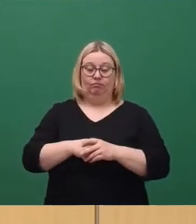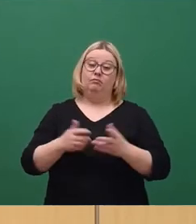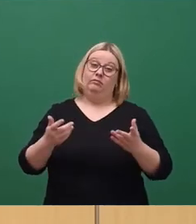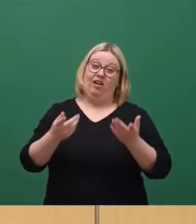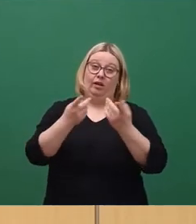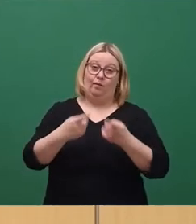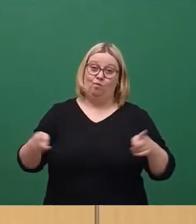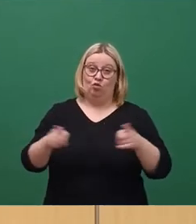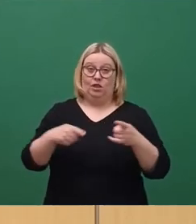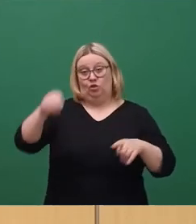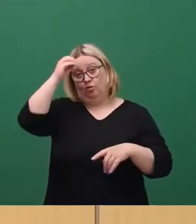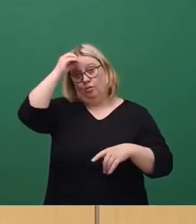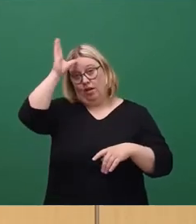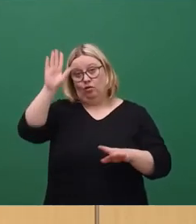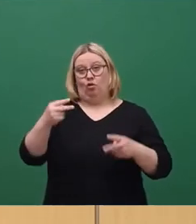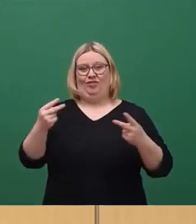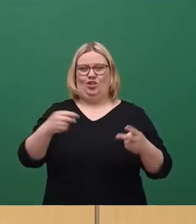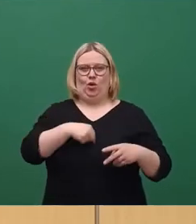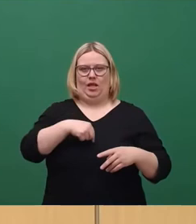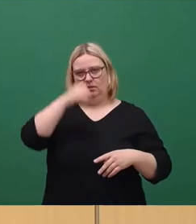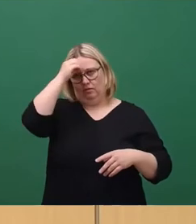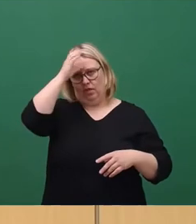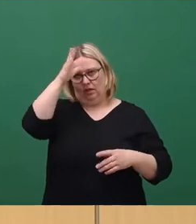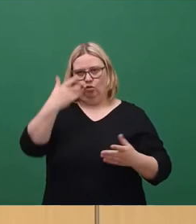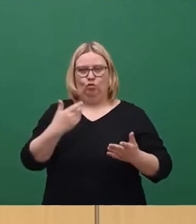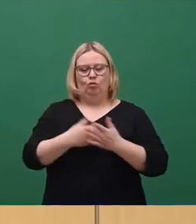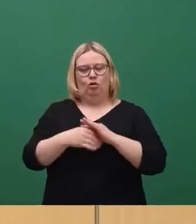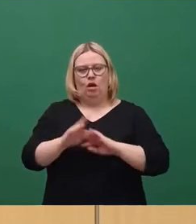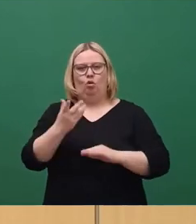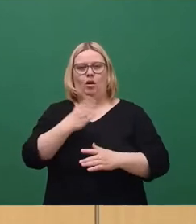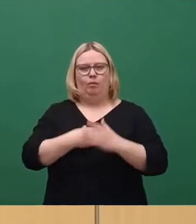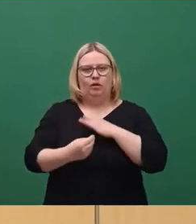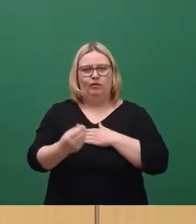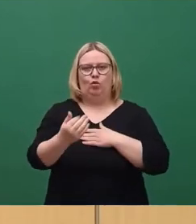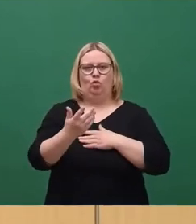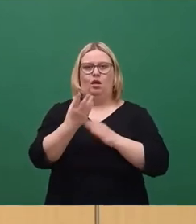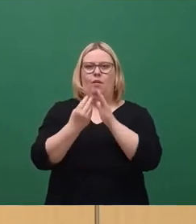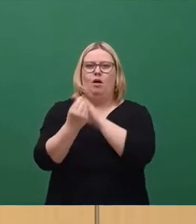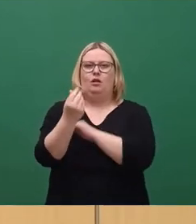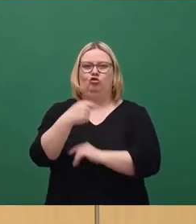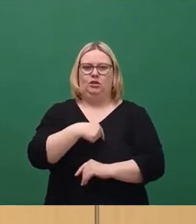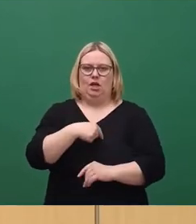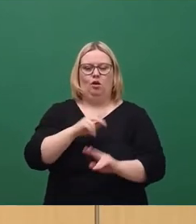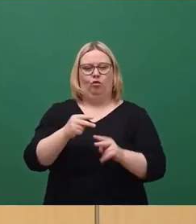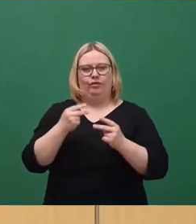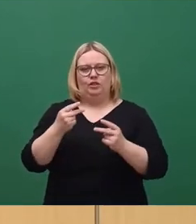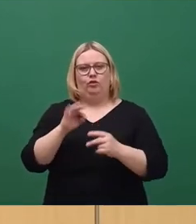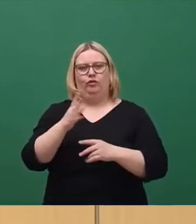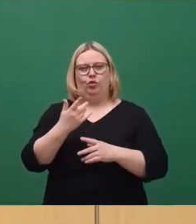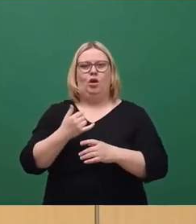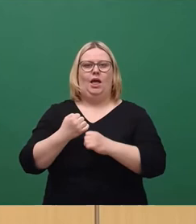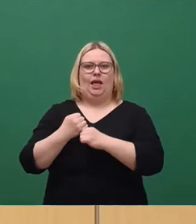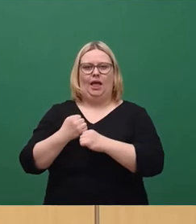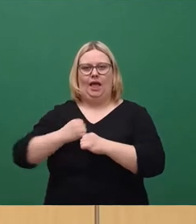Bildung ist Herzensbildung. Und ein mitfühlendes, empathisches Herz ist Voraussetzung rechtsnationalen und